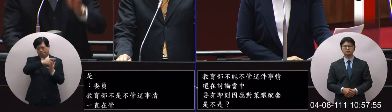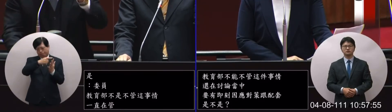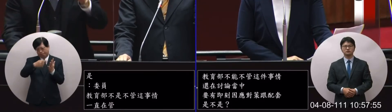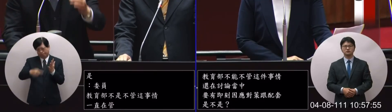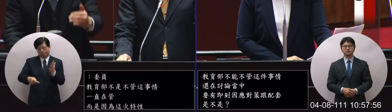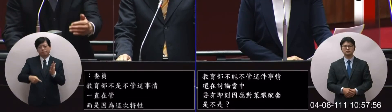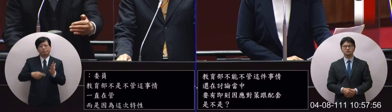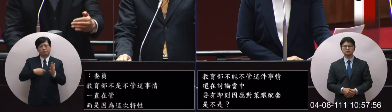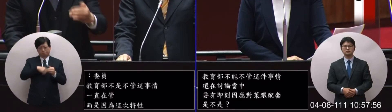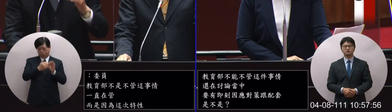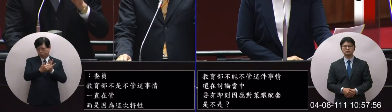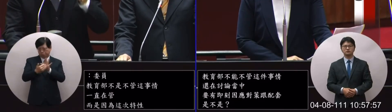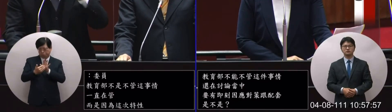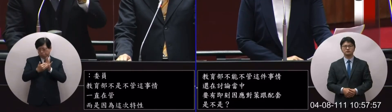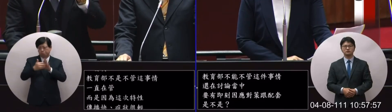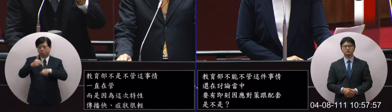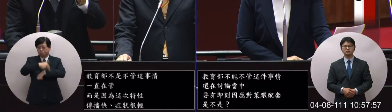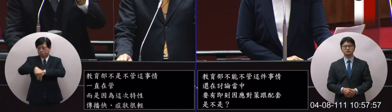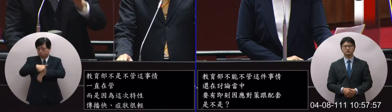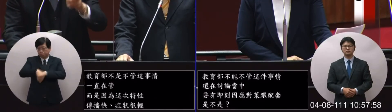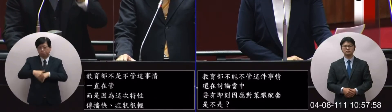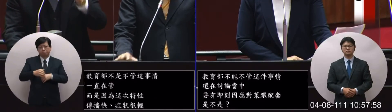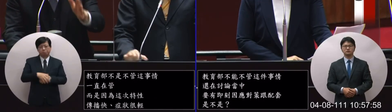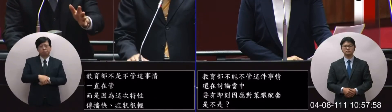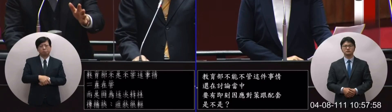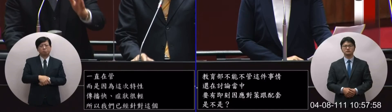都防範第一